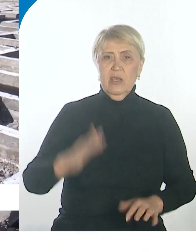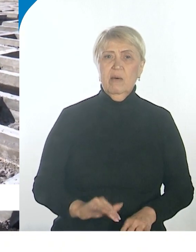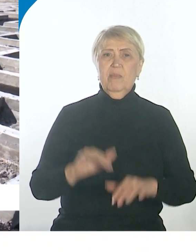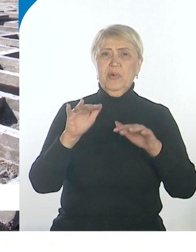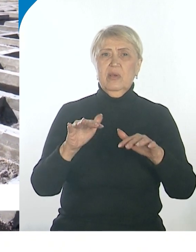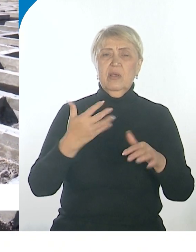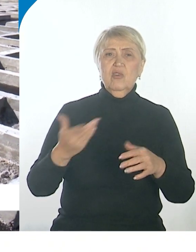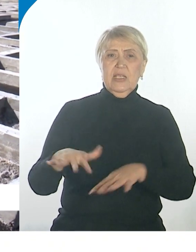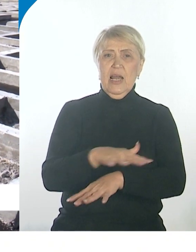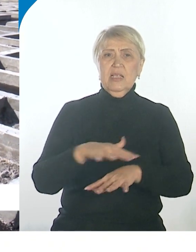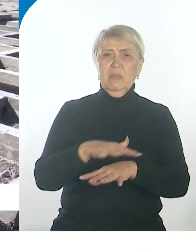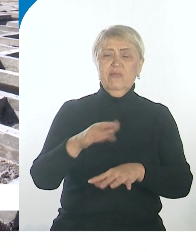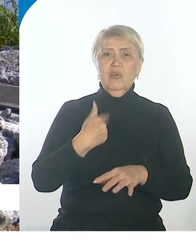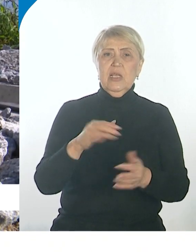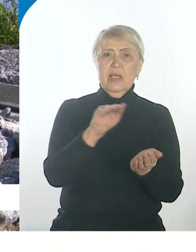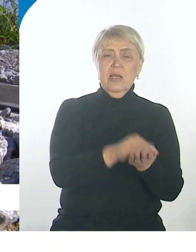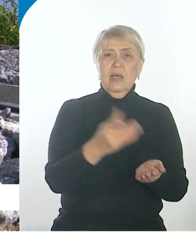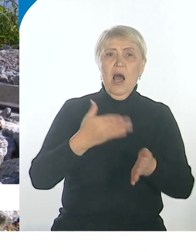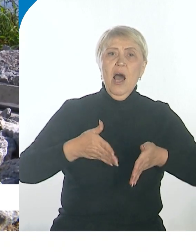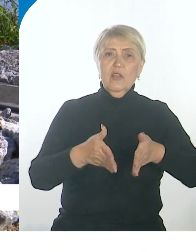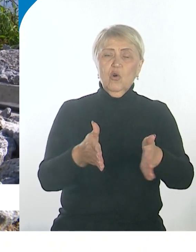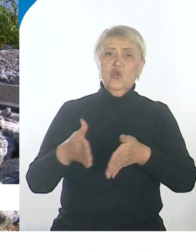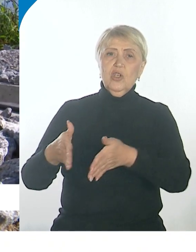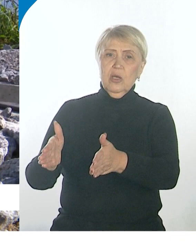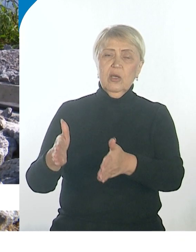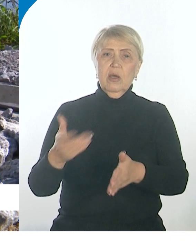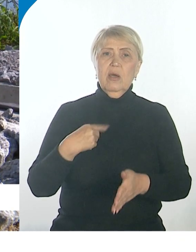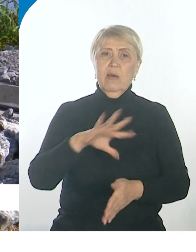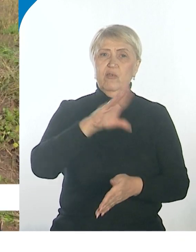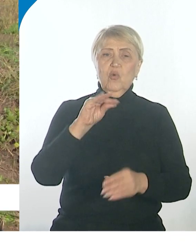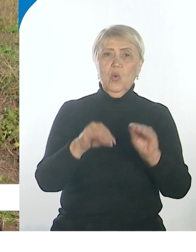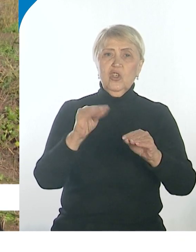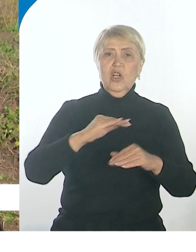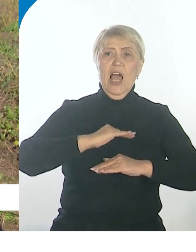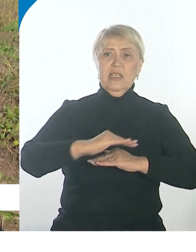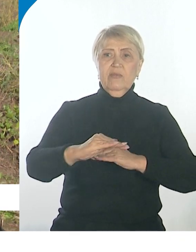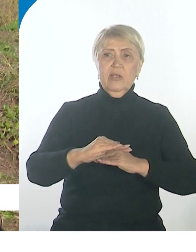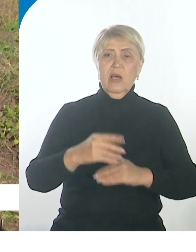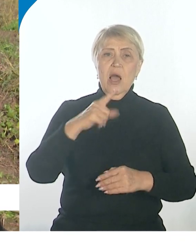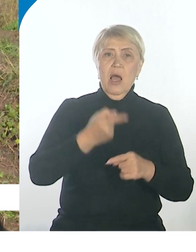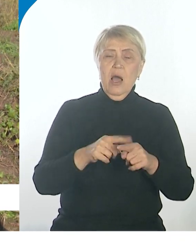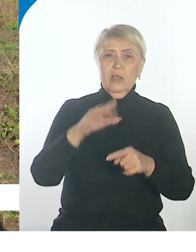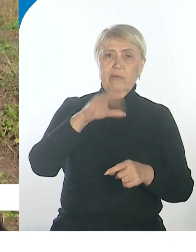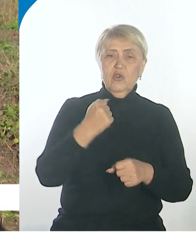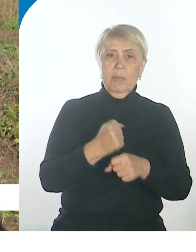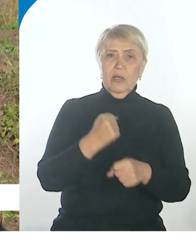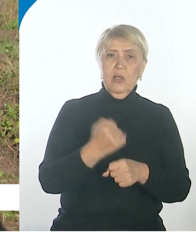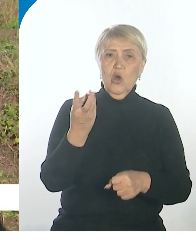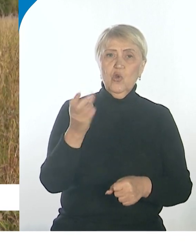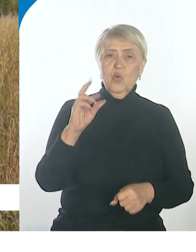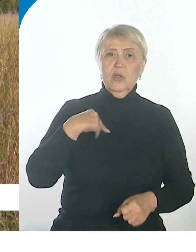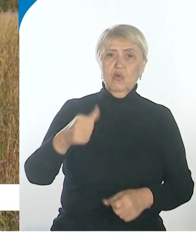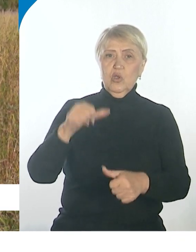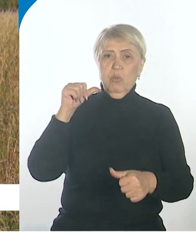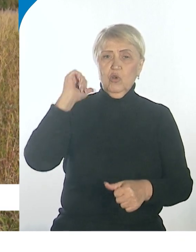размыв захоронений. А дорожки между готовыми площадками уже обложили асфальтом. Все это проделано с июня прошлого года.